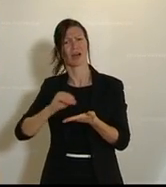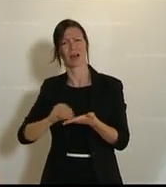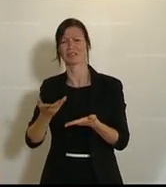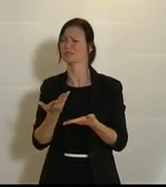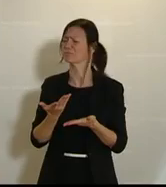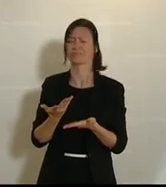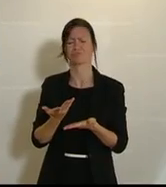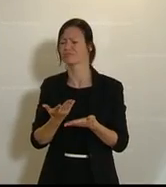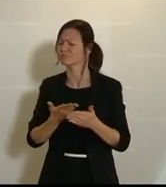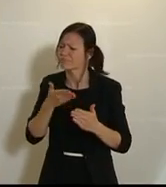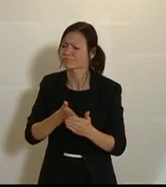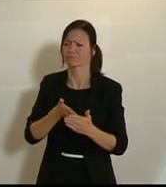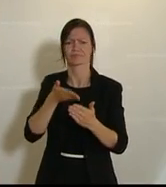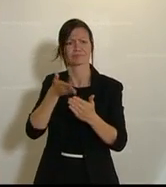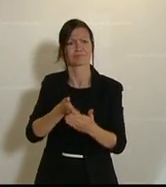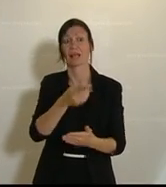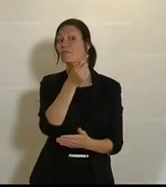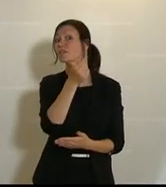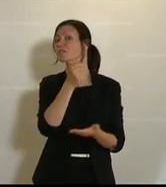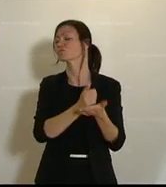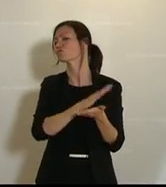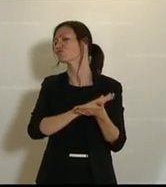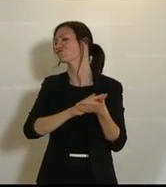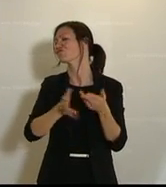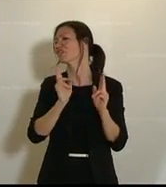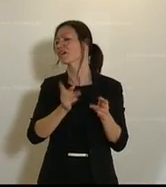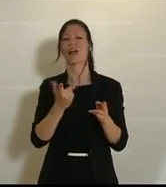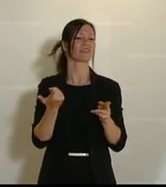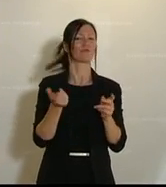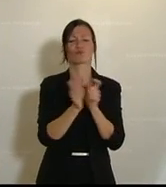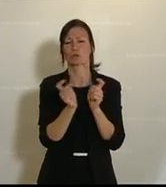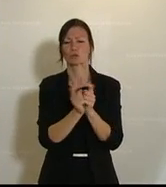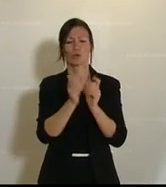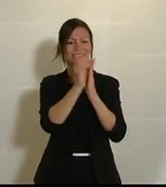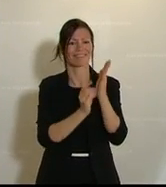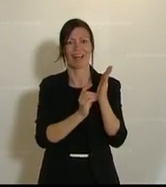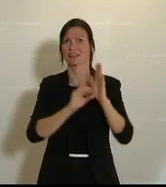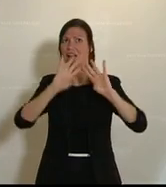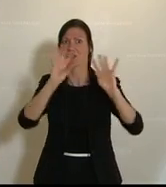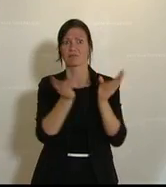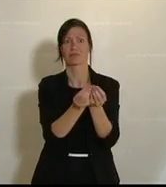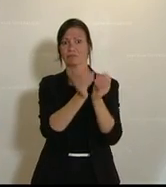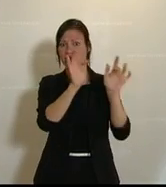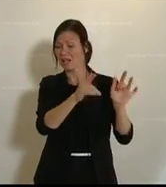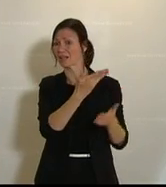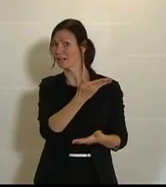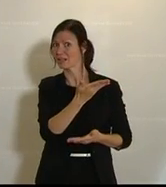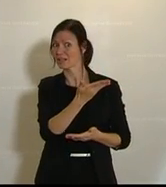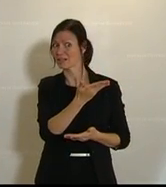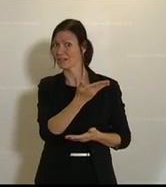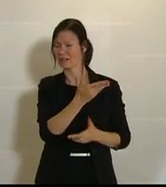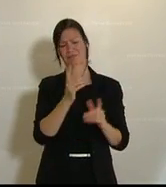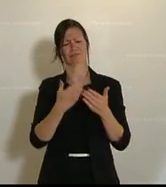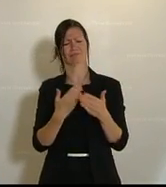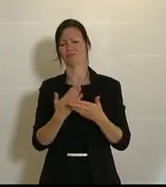wo das Finanzamt mit einem Knopfdruck alle Daten, alle Funktionen inne hat und dementsprechend